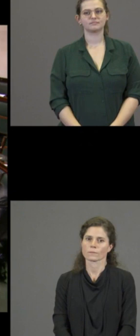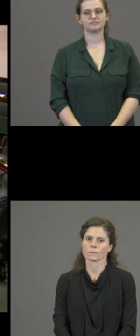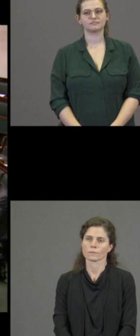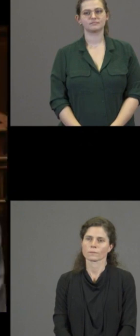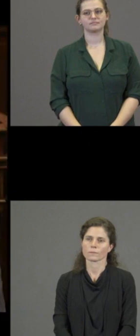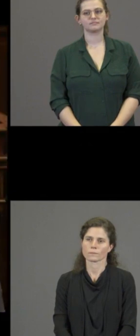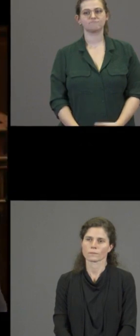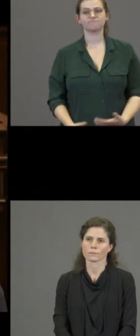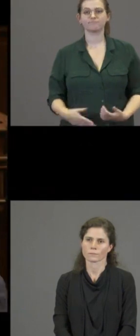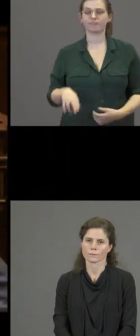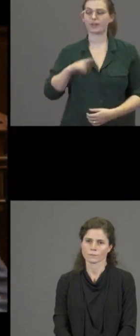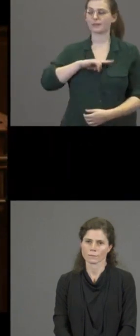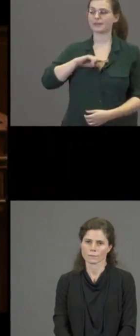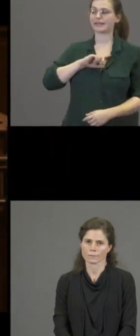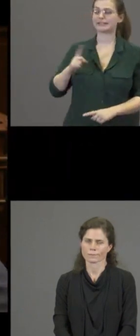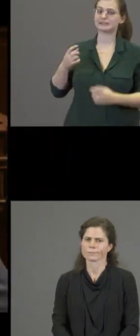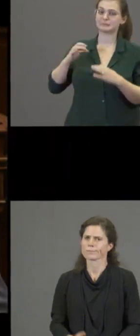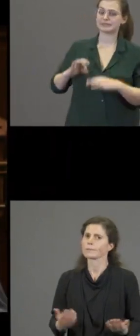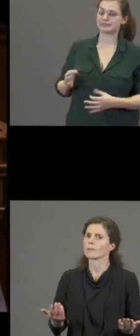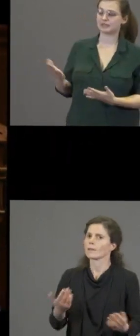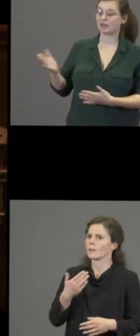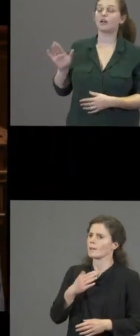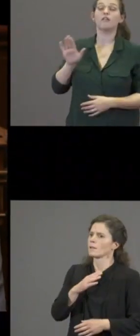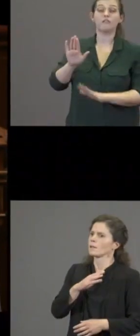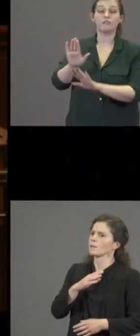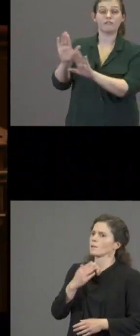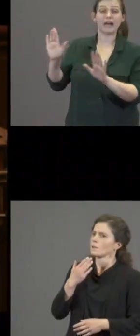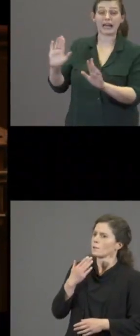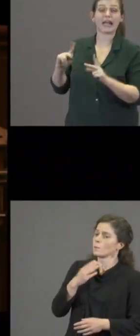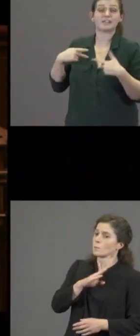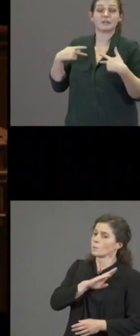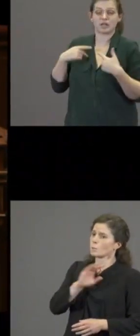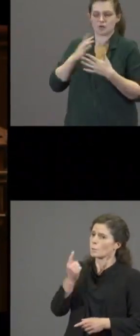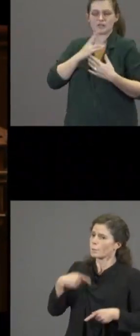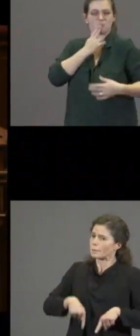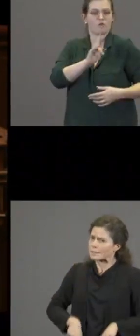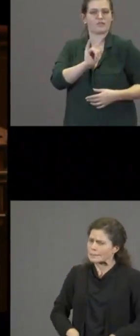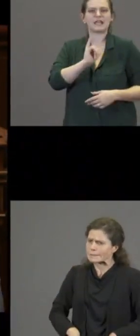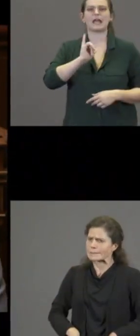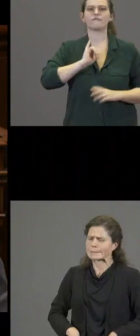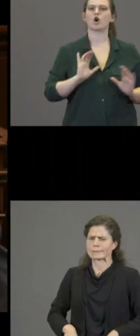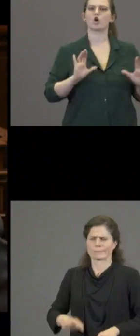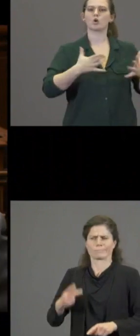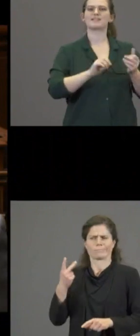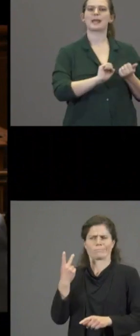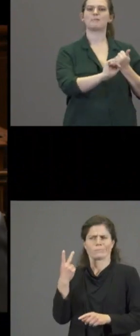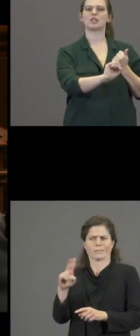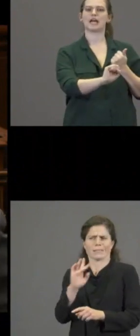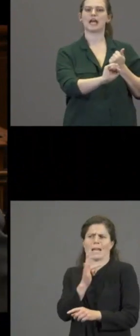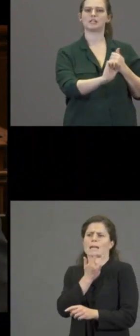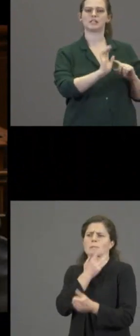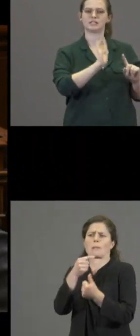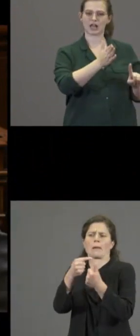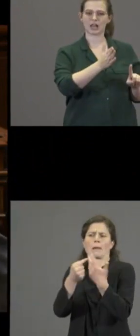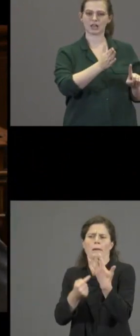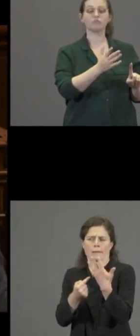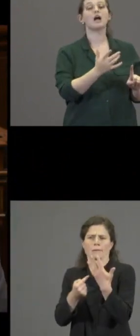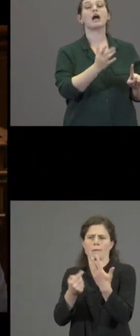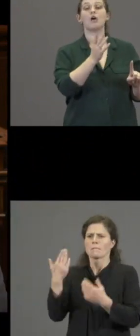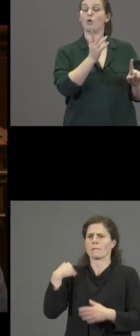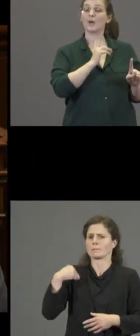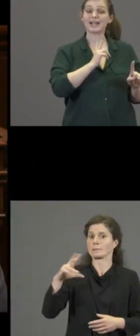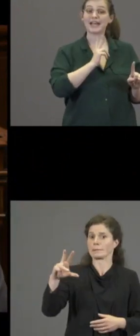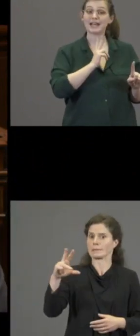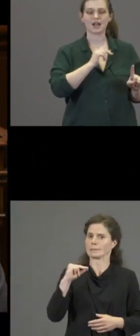Meneer de premier, uw experten beloofden groepsimmuniteit en het reik der vrijheid bij 70% van de